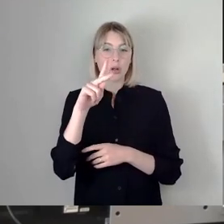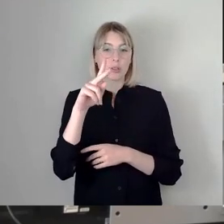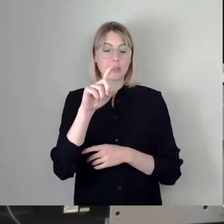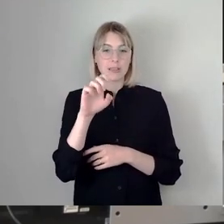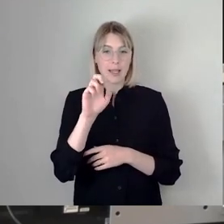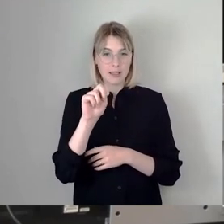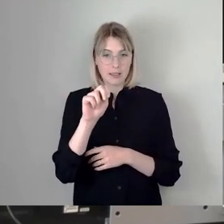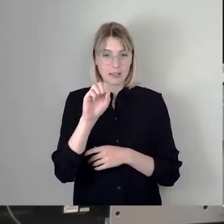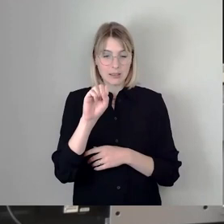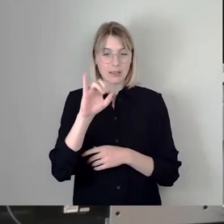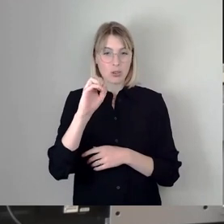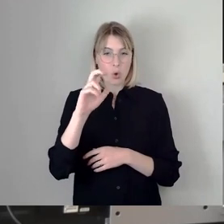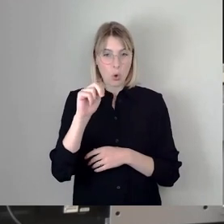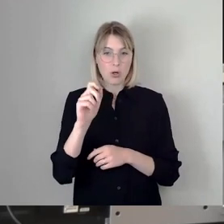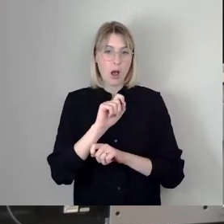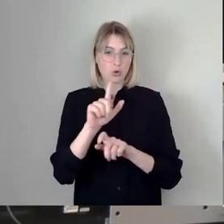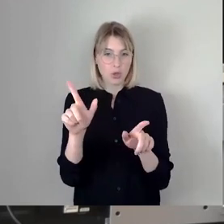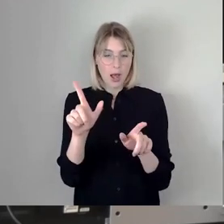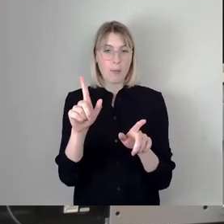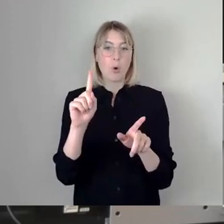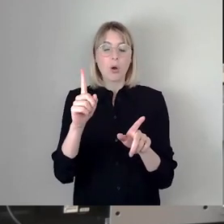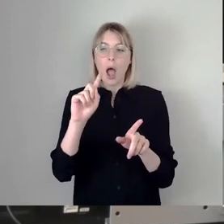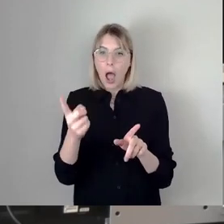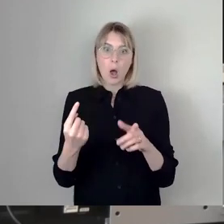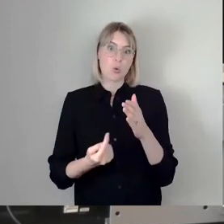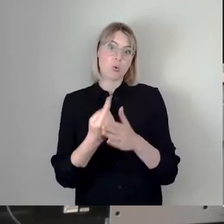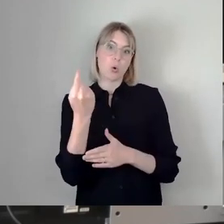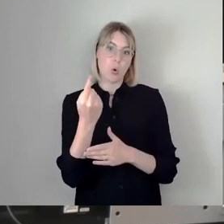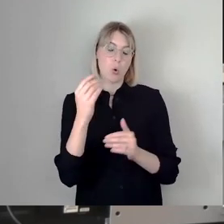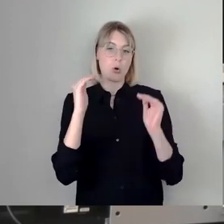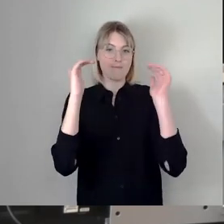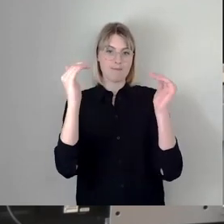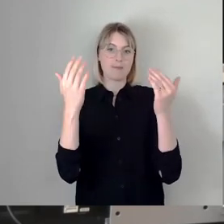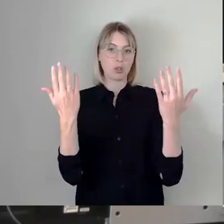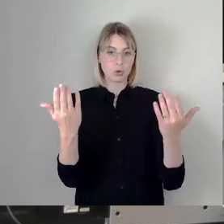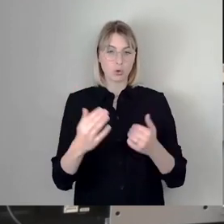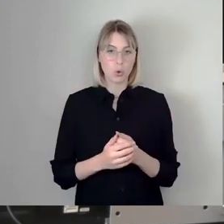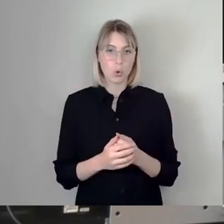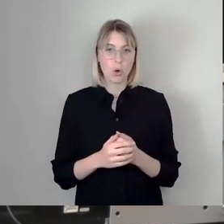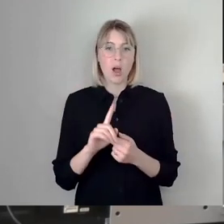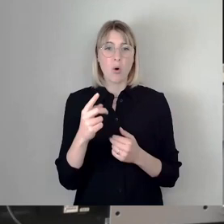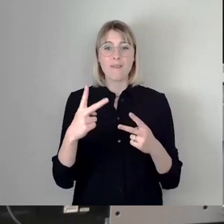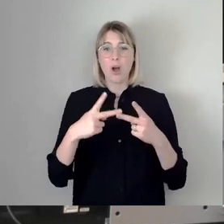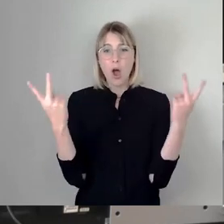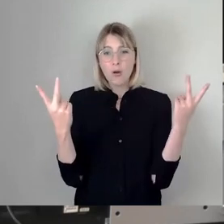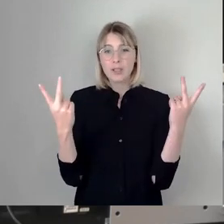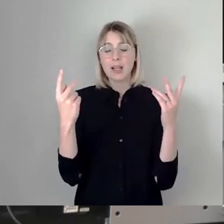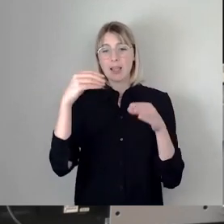mindestens genauso hoch, umso mehr, als ja eine Veröffentlichung wesentlicher Inhalte der